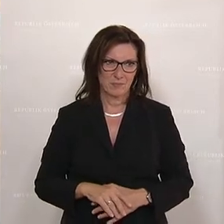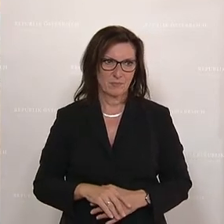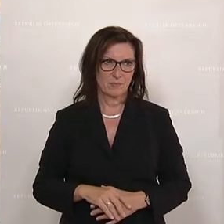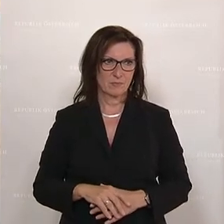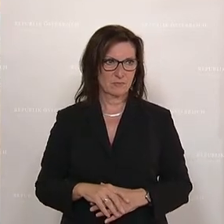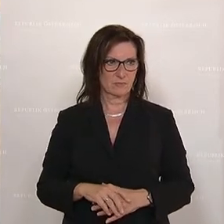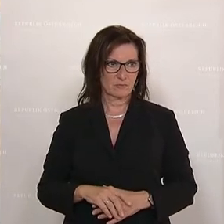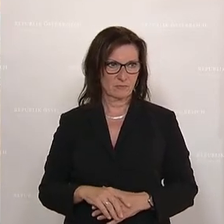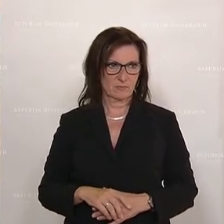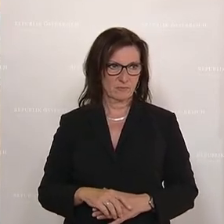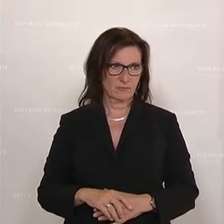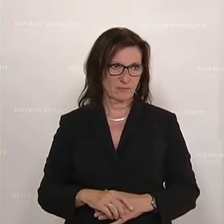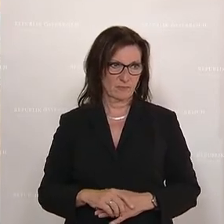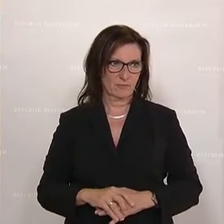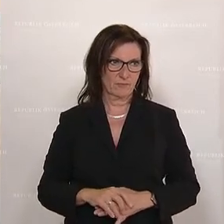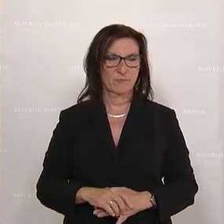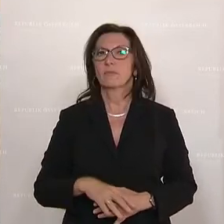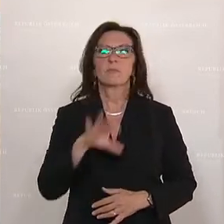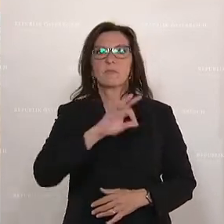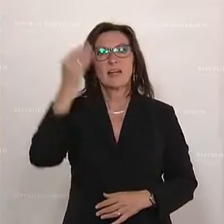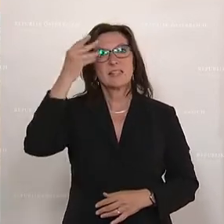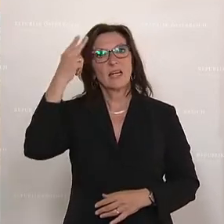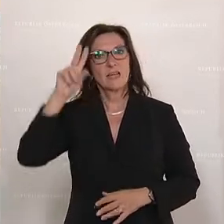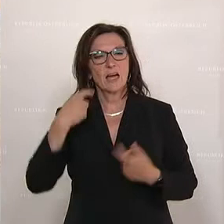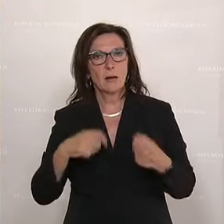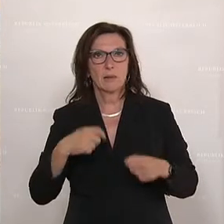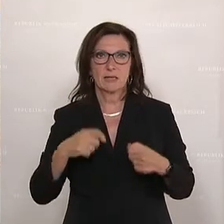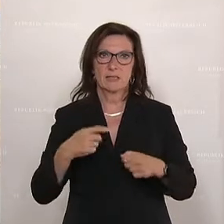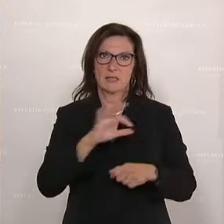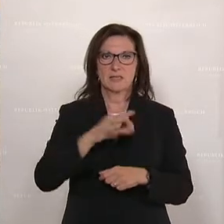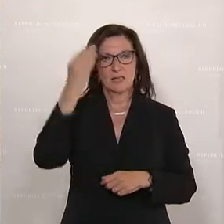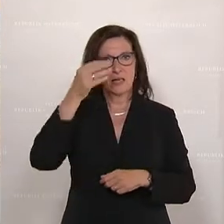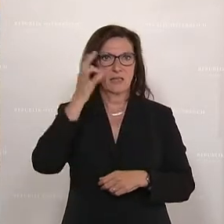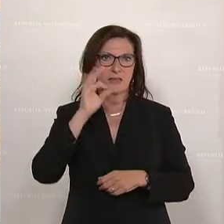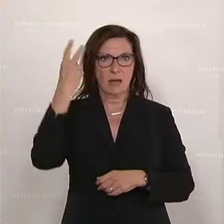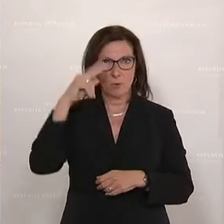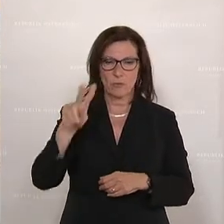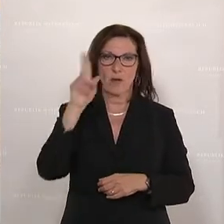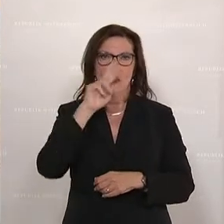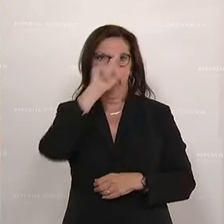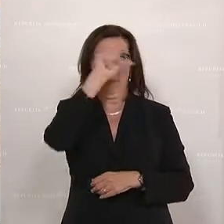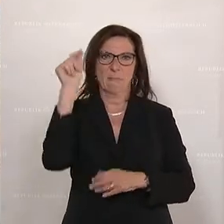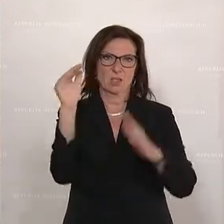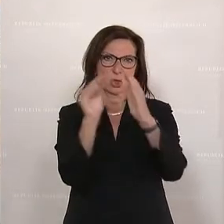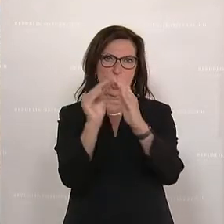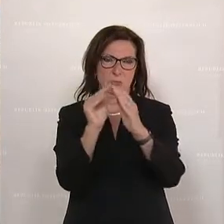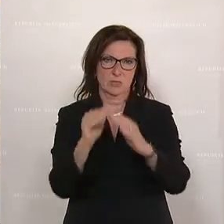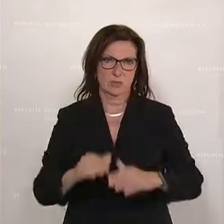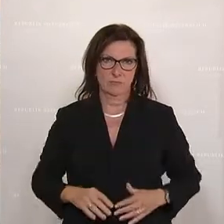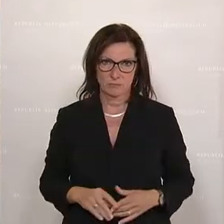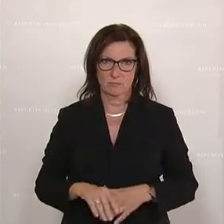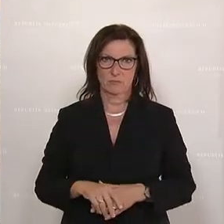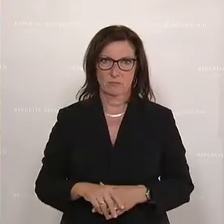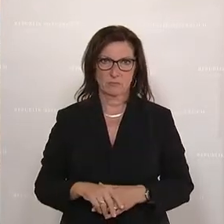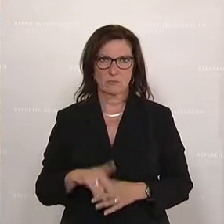den Grünen. Ab dem kommenden Jahr wird die Förderpolitik der EU im Agrarbereich neu ausgerichtet. Bei der Verteilung von Fördermitteln soll mehr